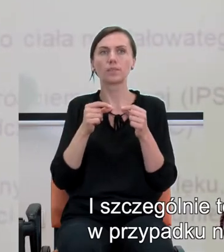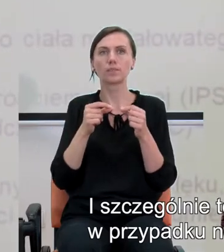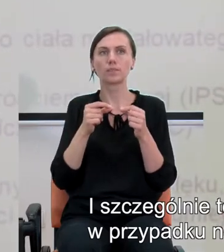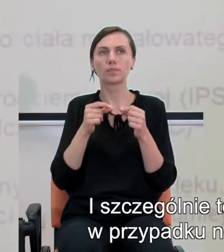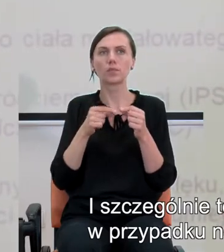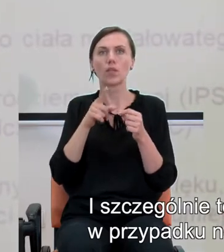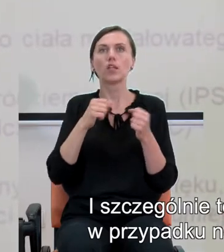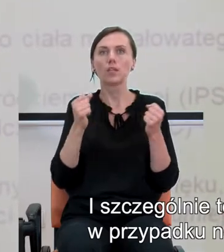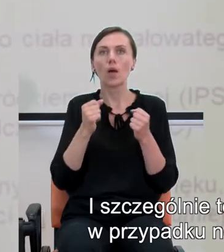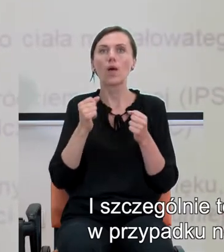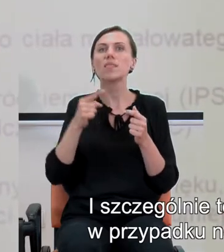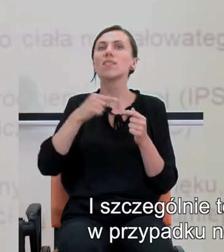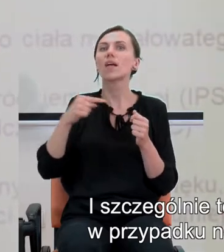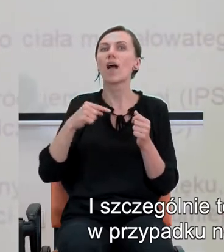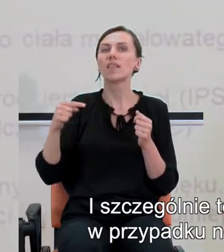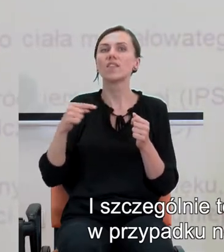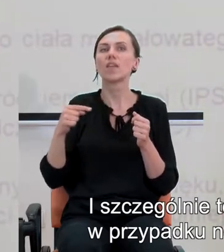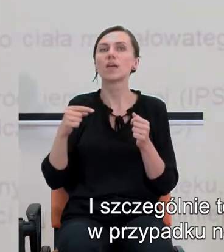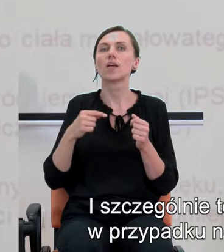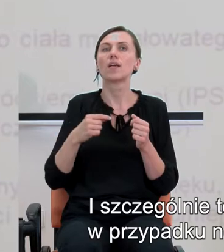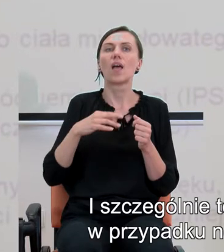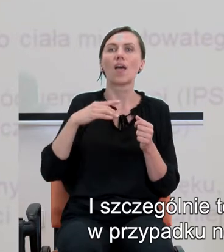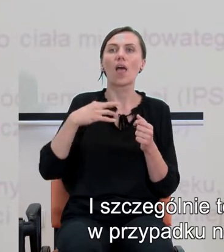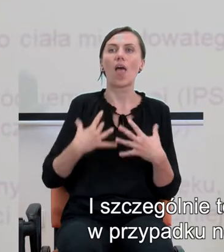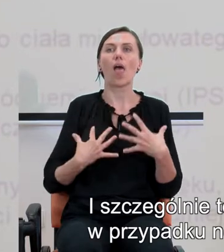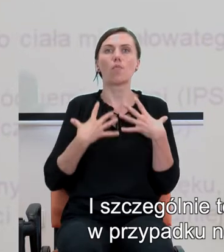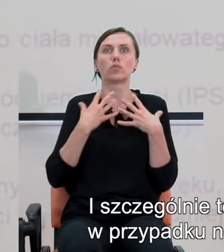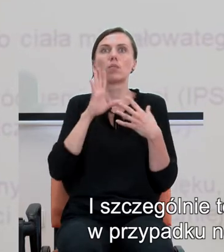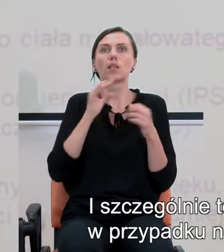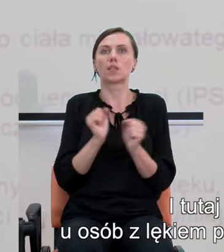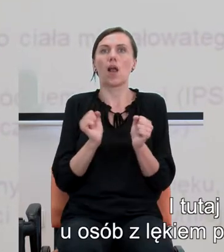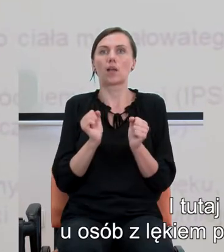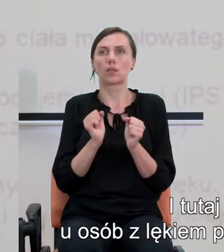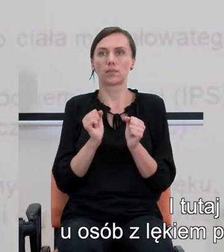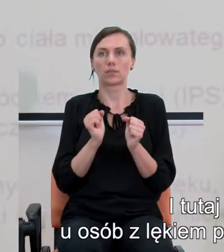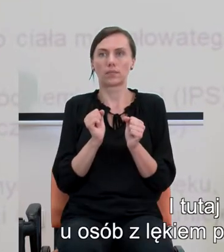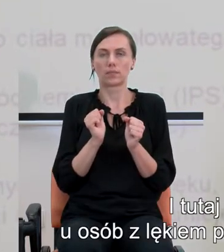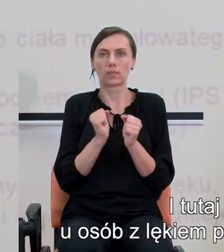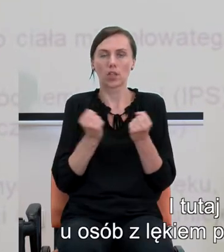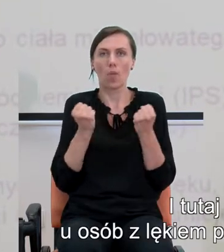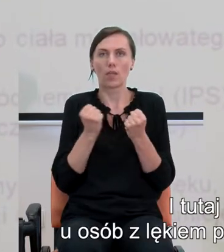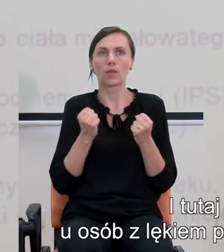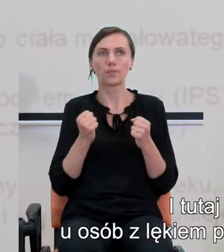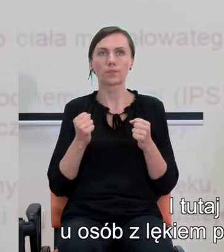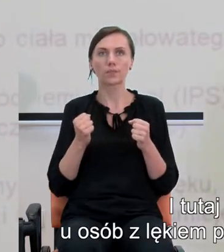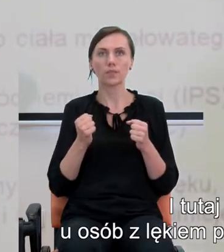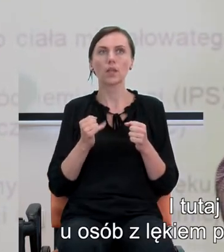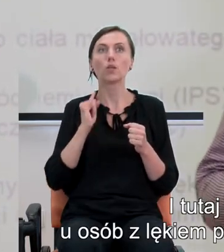działa w przypadku negatywnych emocji, takich jak na przykład strach. I tutaj zaobserwowano,